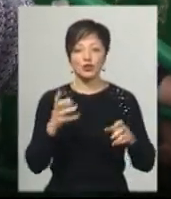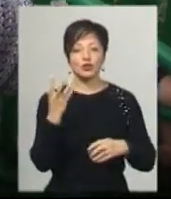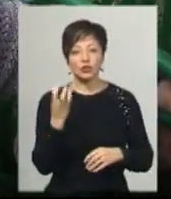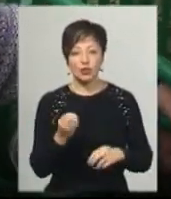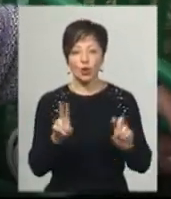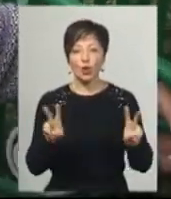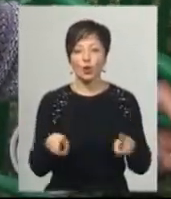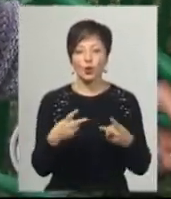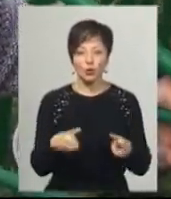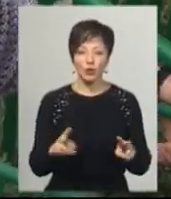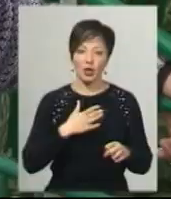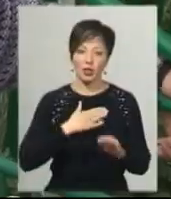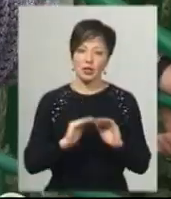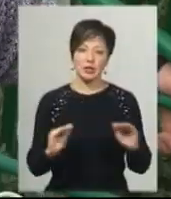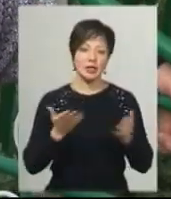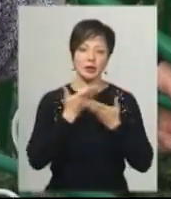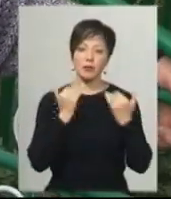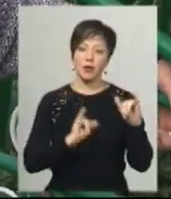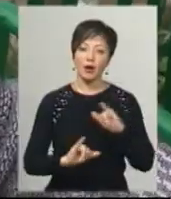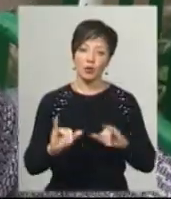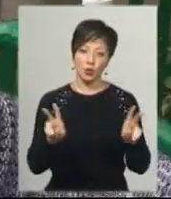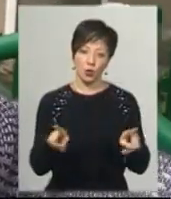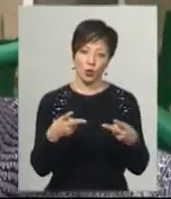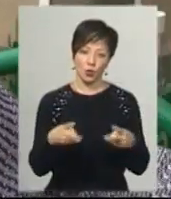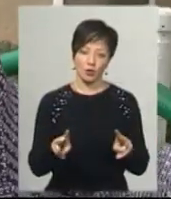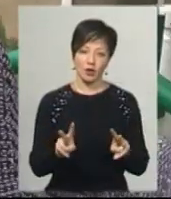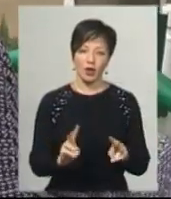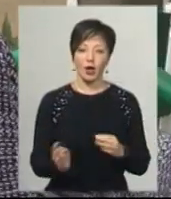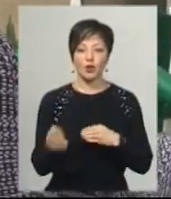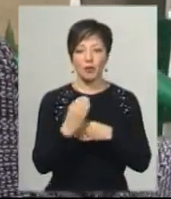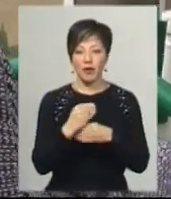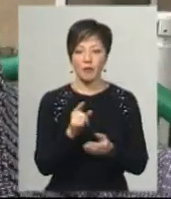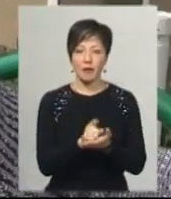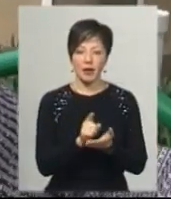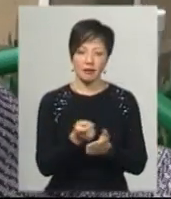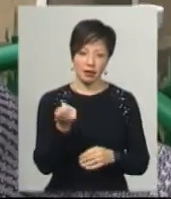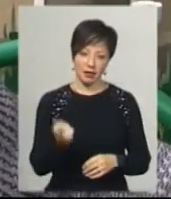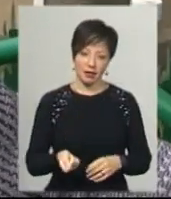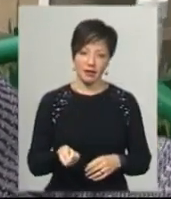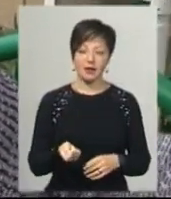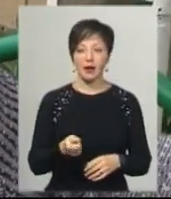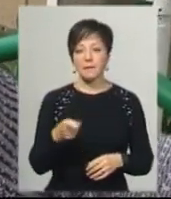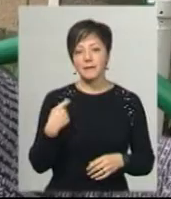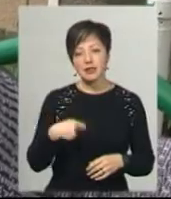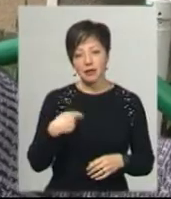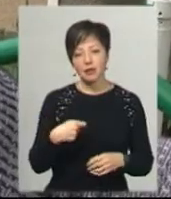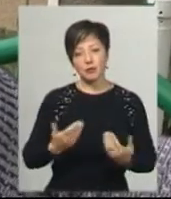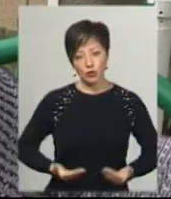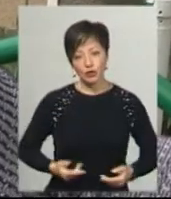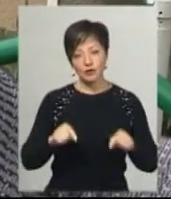хочемо, щоб клуб, бо наші діти не мають клубу. Щоб додавали нам пенсію, бо у нас дуже молодший президент, я